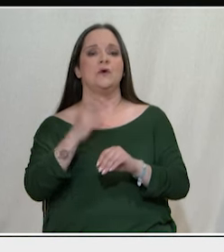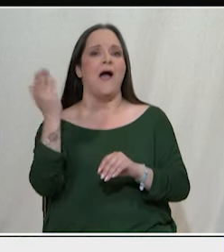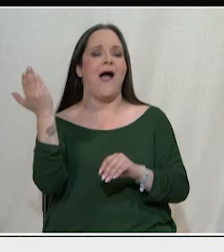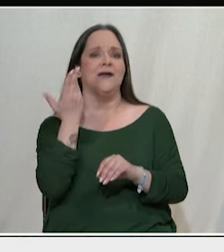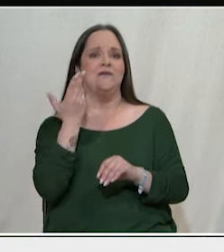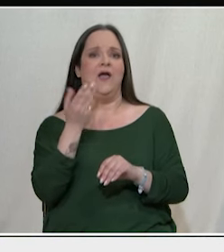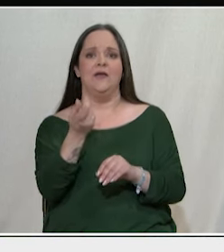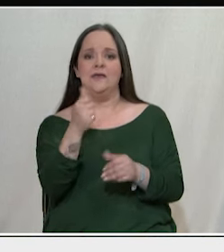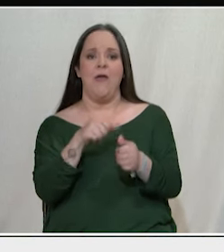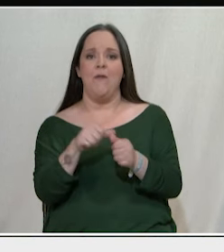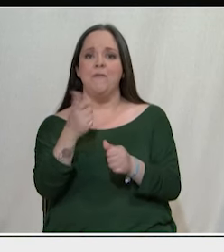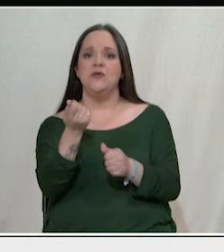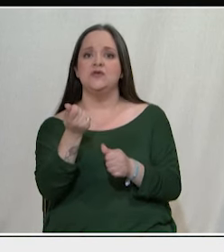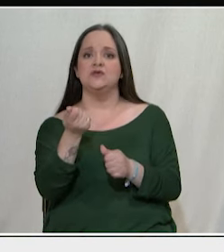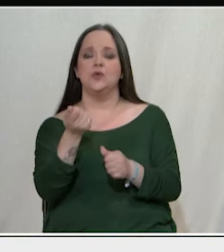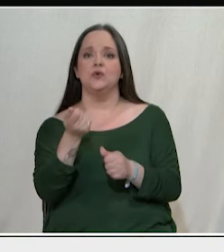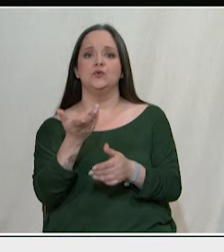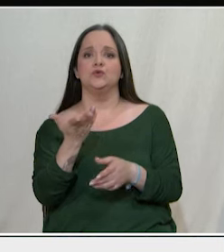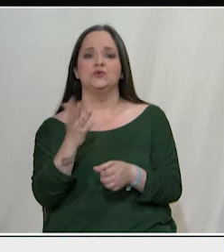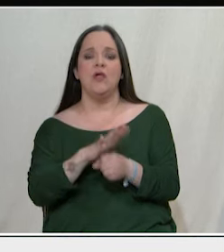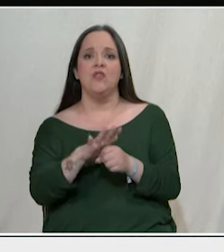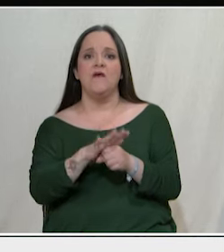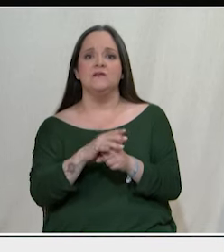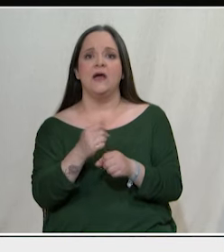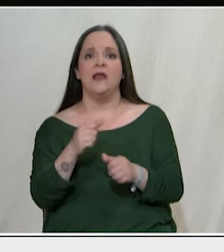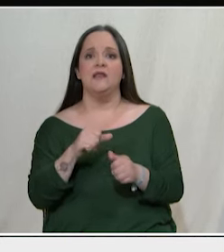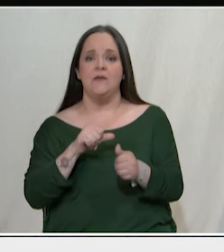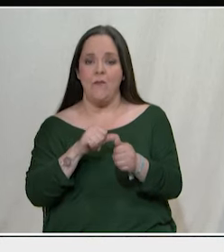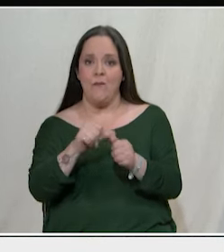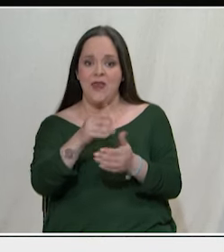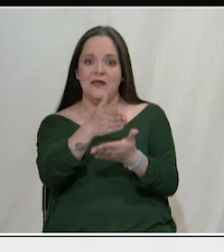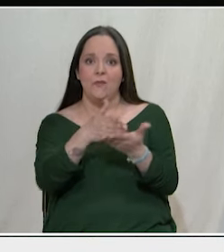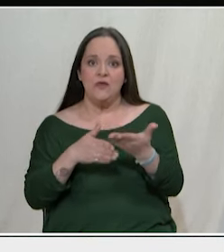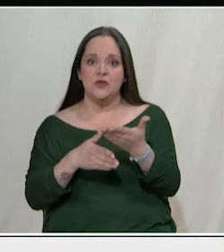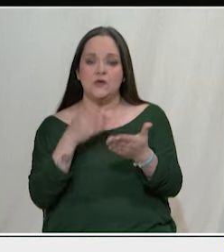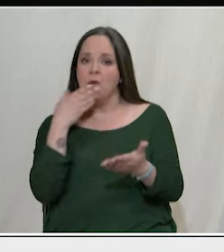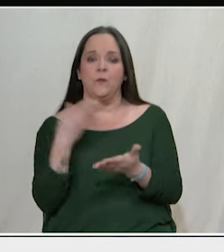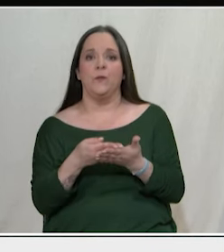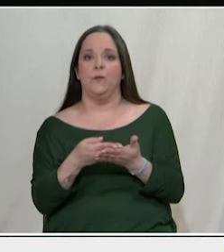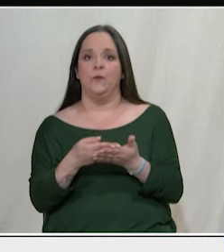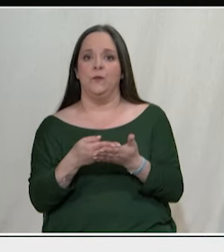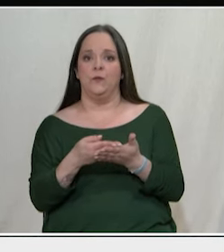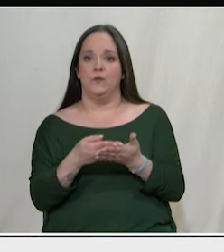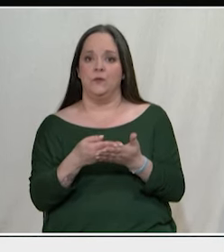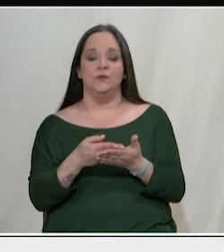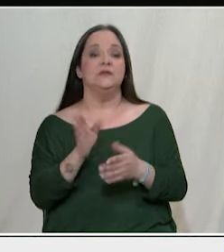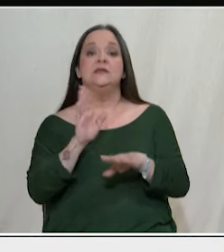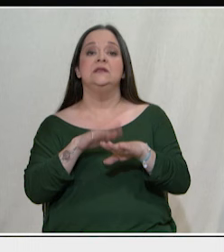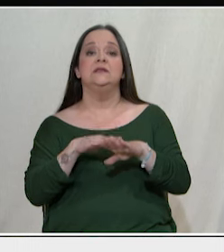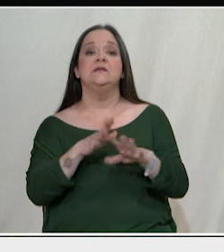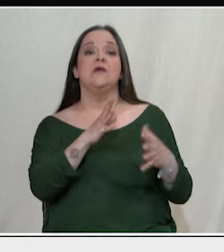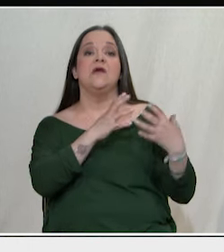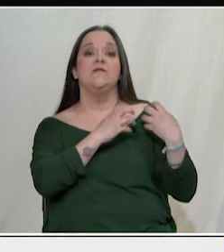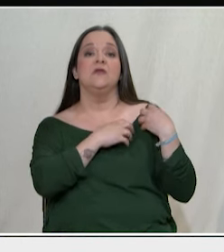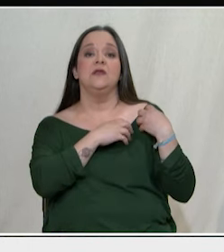πέρα από τα μισά του μήνα, έχει ονόματε πόνιμο. Είναι τα τεράστια κέρδη των